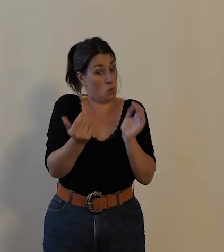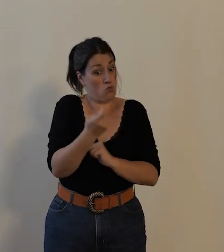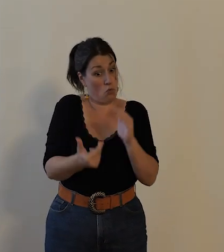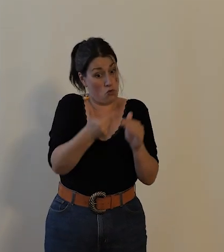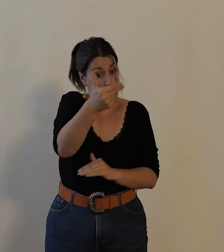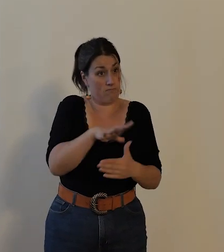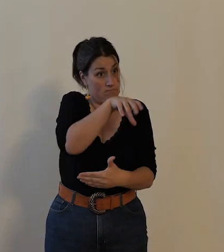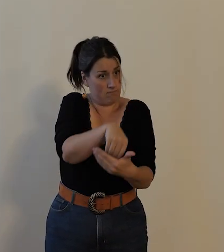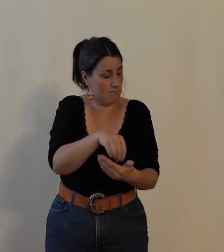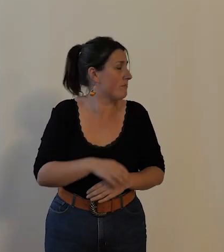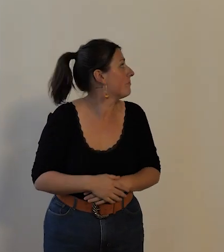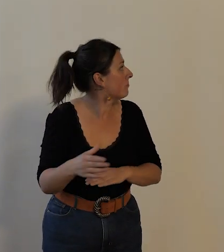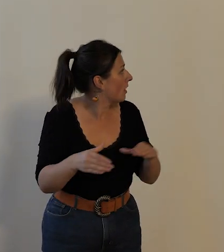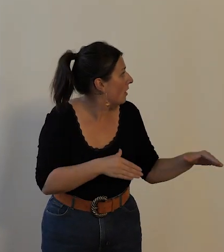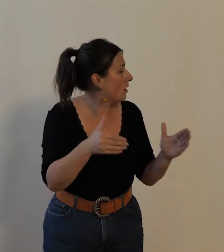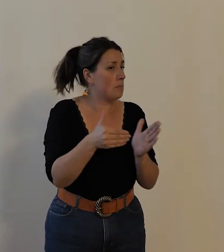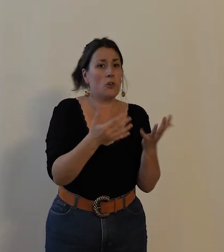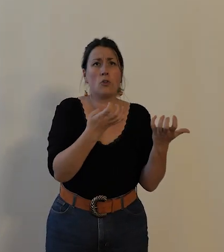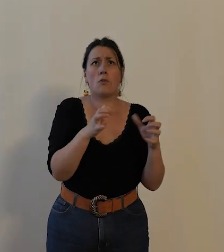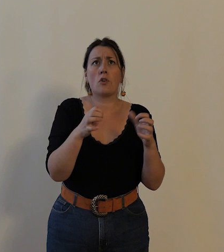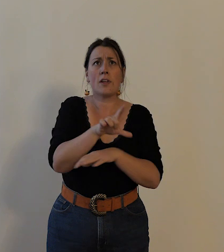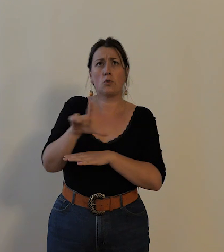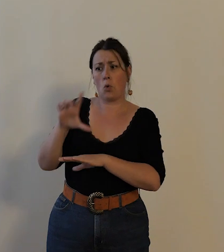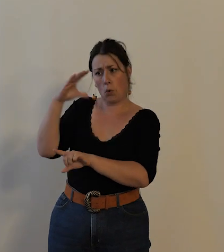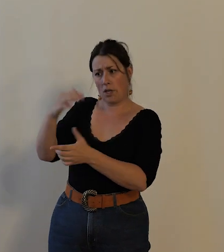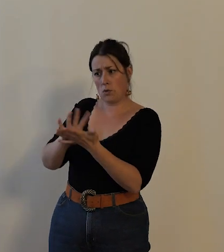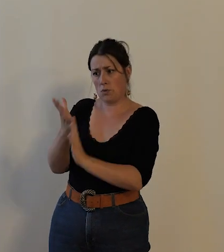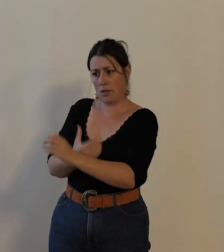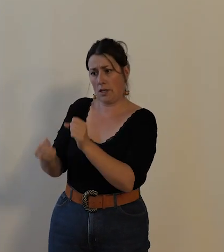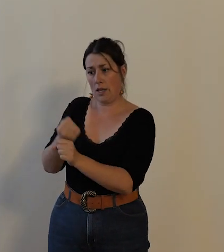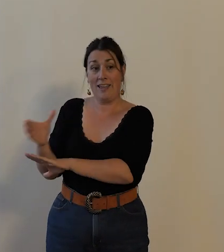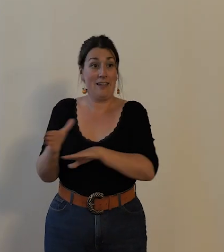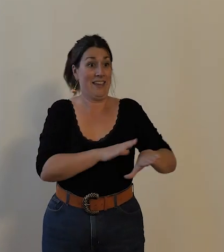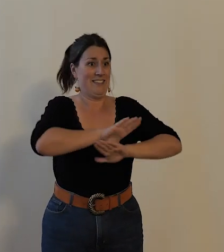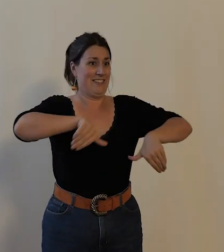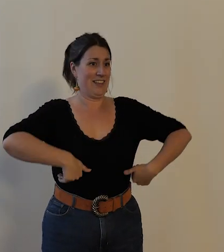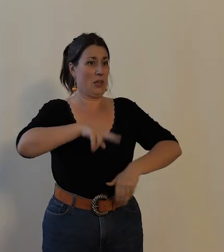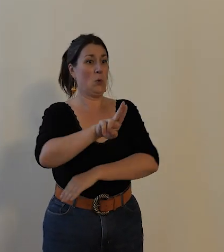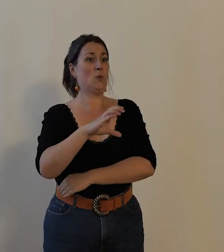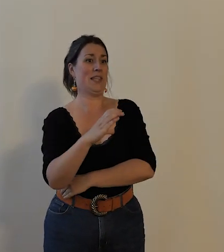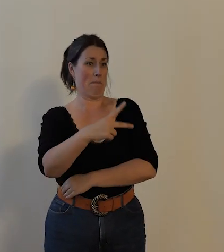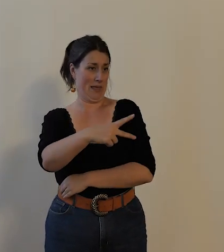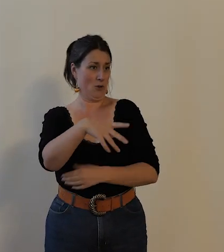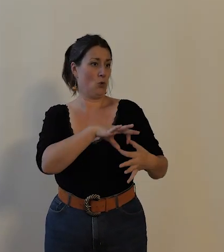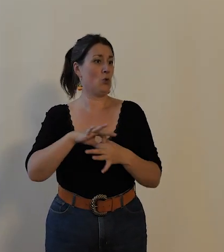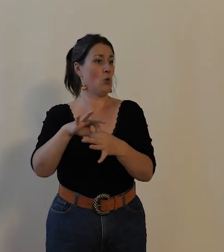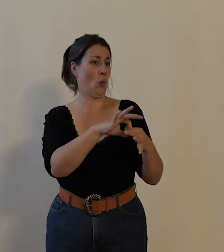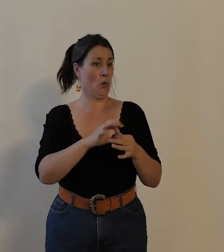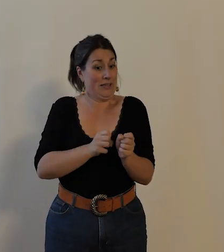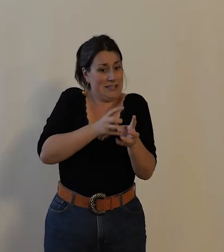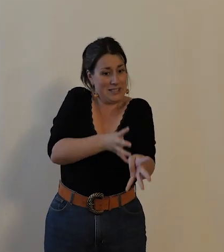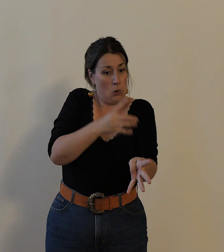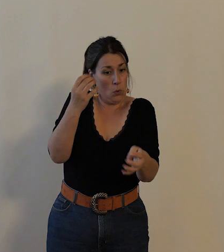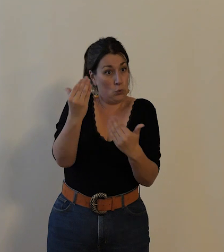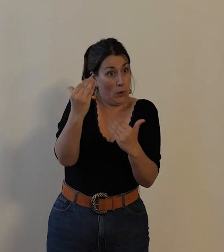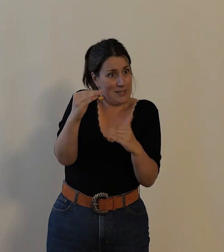-cypédique de Tour 1922 et enfin je terminerai l'UCT union cyclotouriste de Touraine 1930 dont vous avez